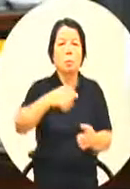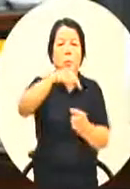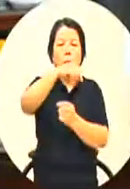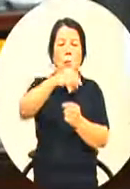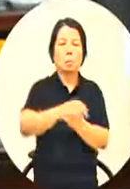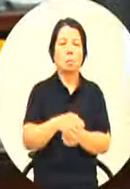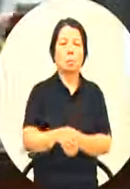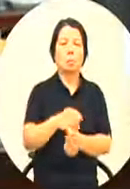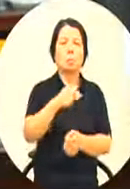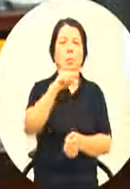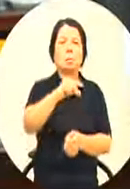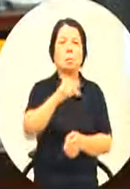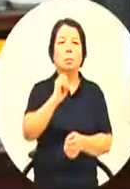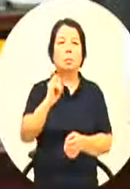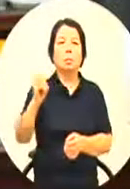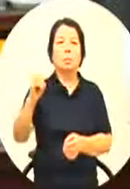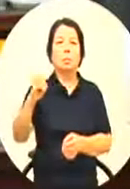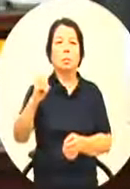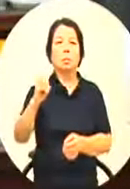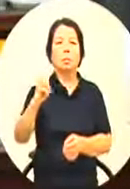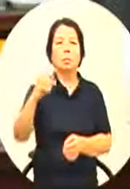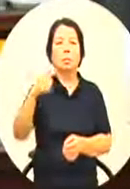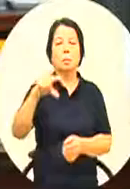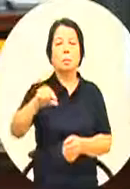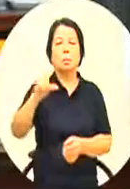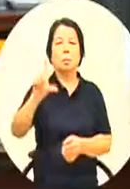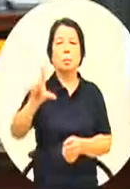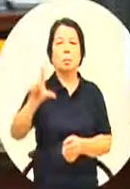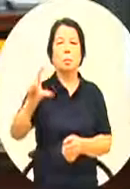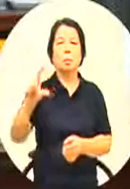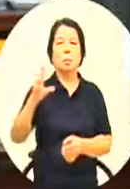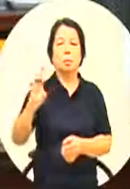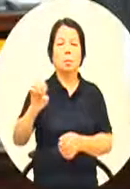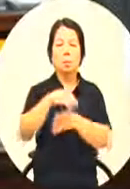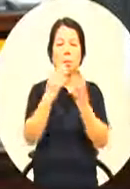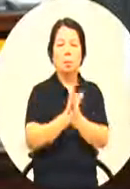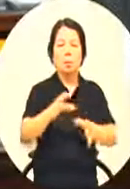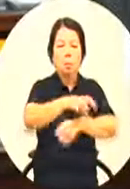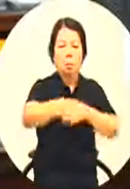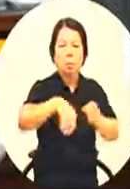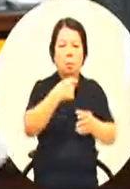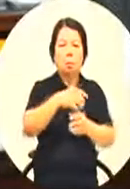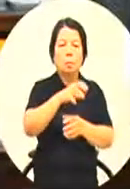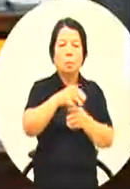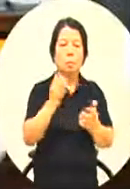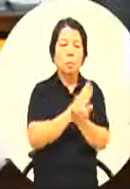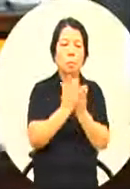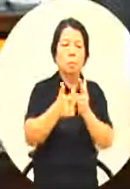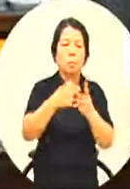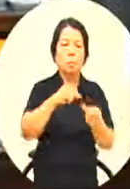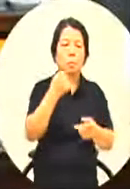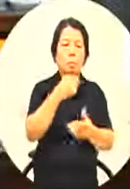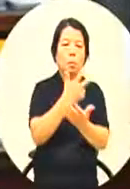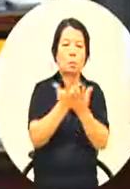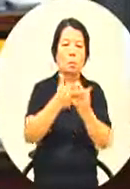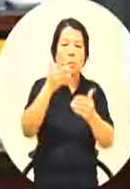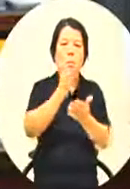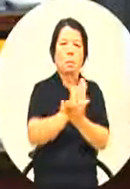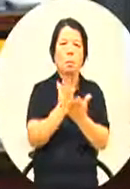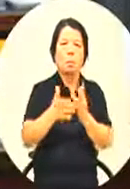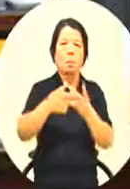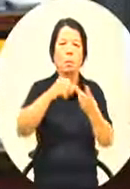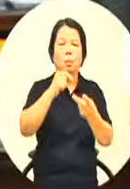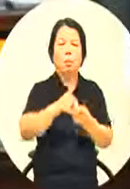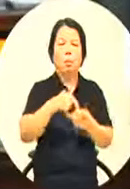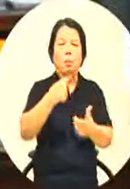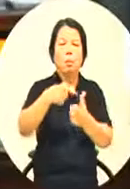那如果你是透过AI的话它还会自动学习你是环保类的你是教育类的你是文化类的你是艺术类的它还